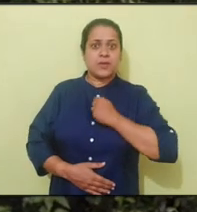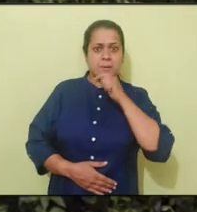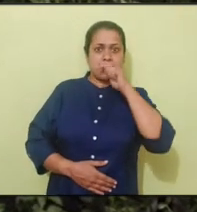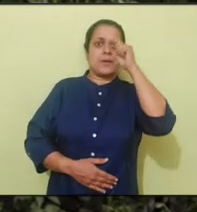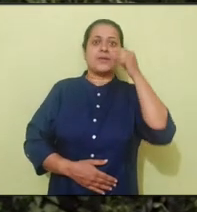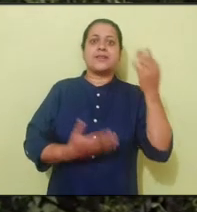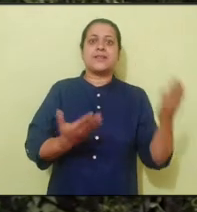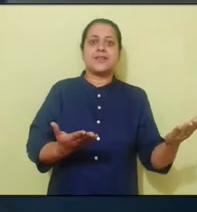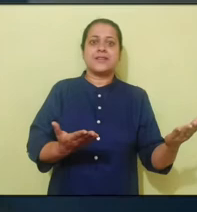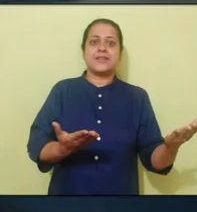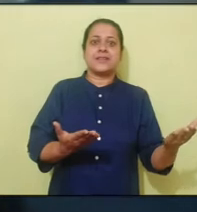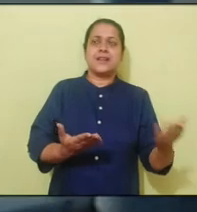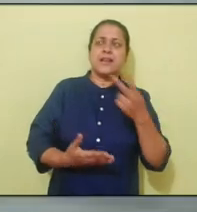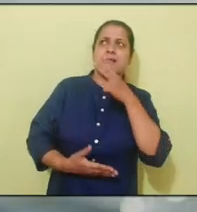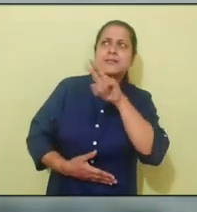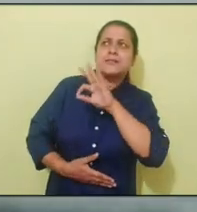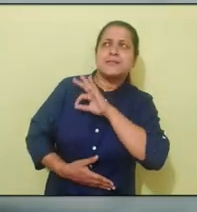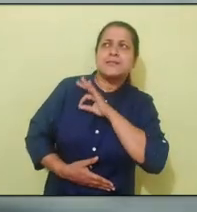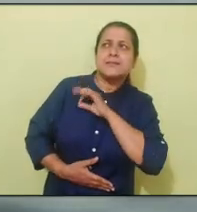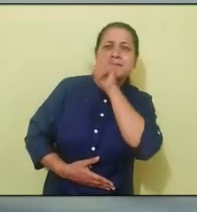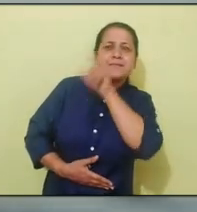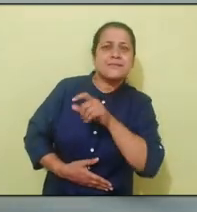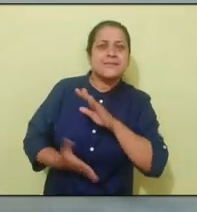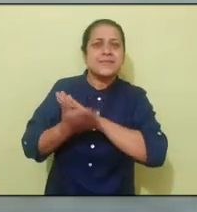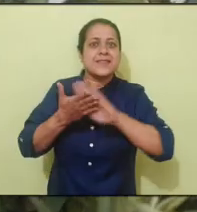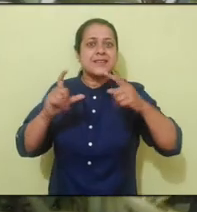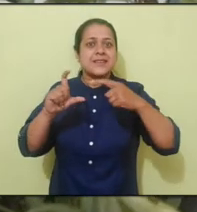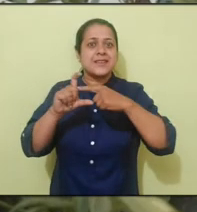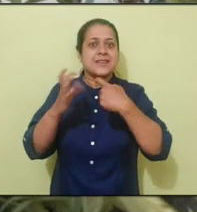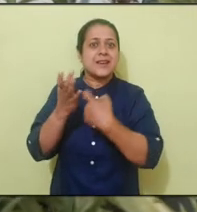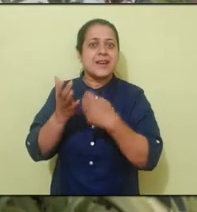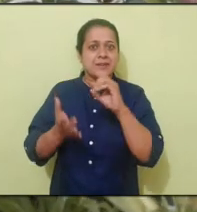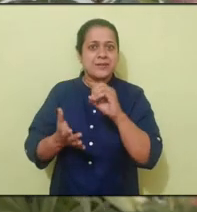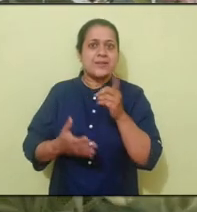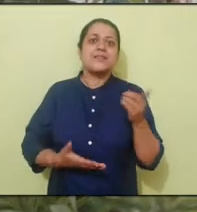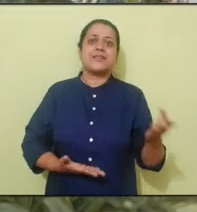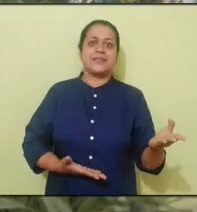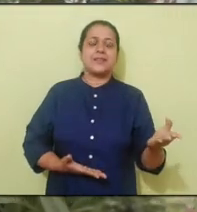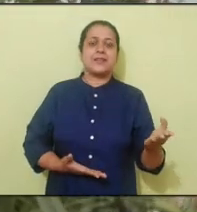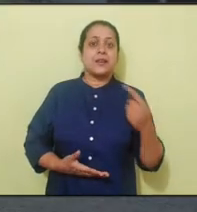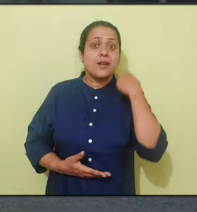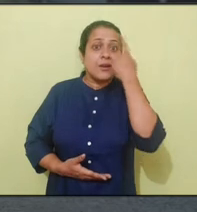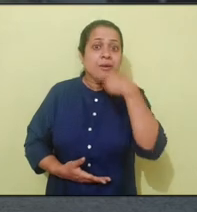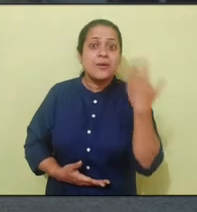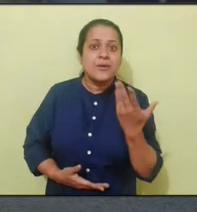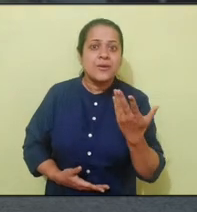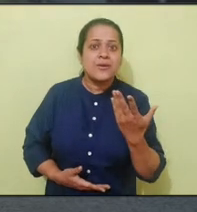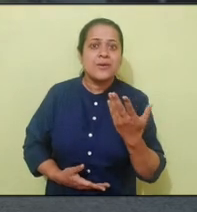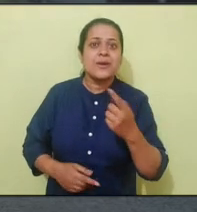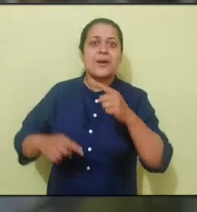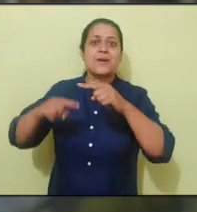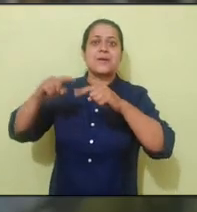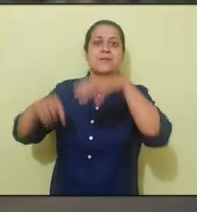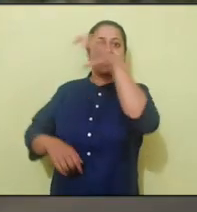अभिमान है वो हमारा हीरो है वो कोई और नहीं वो हमारा